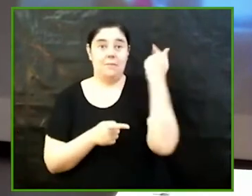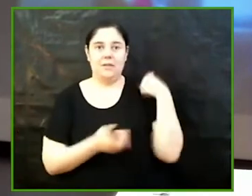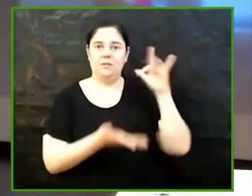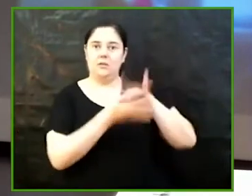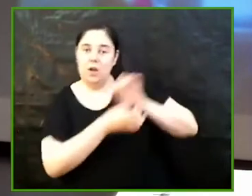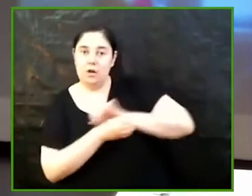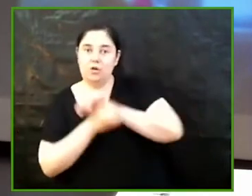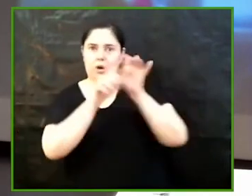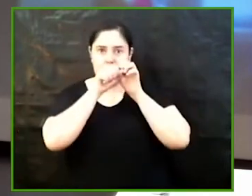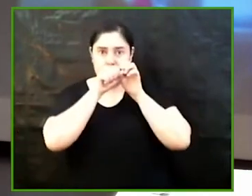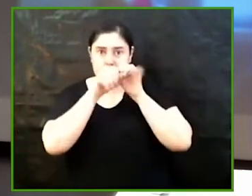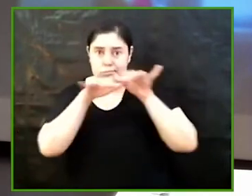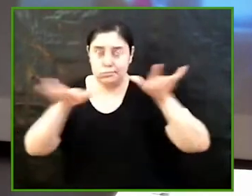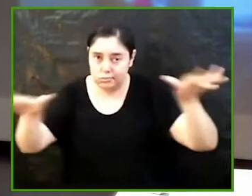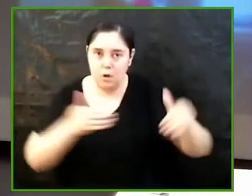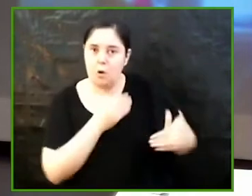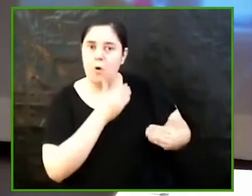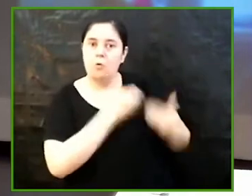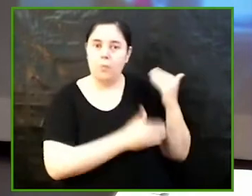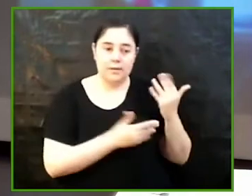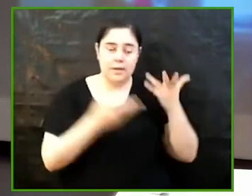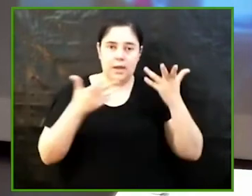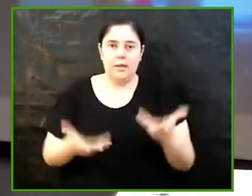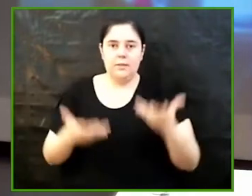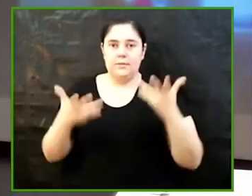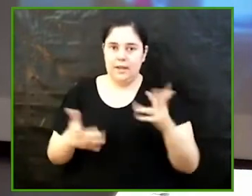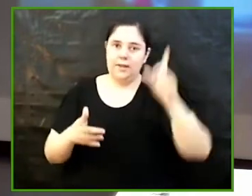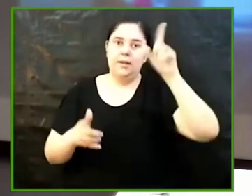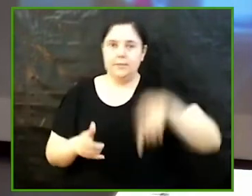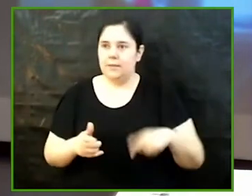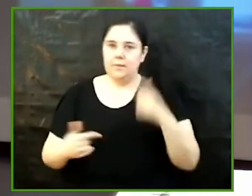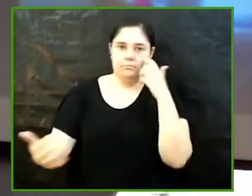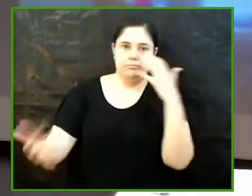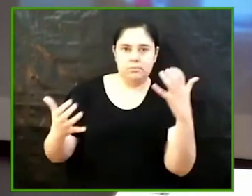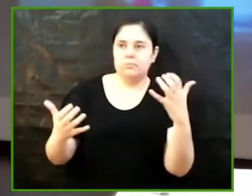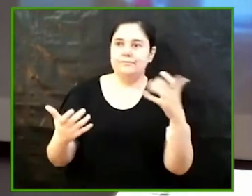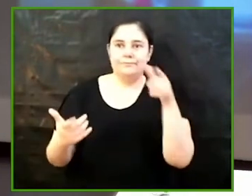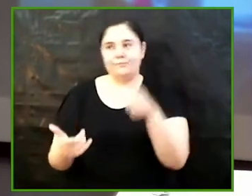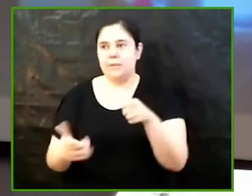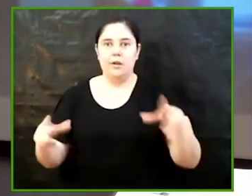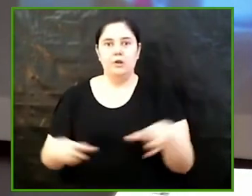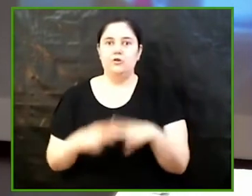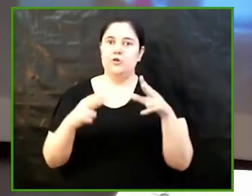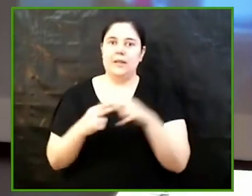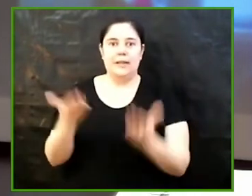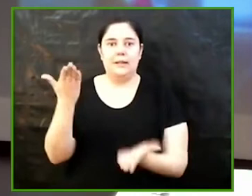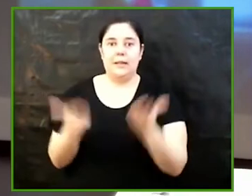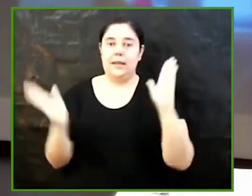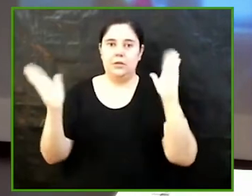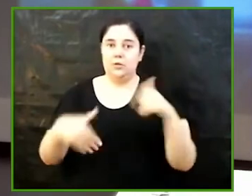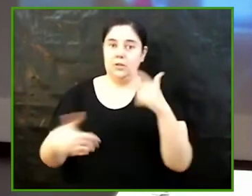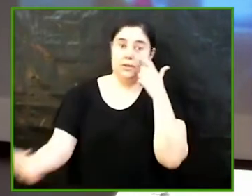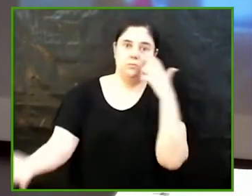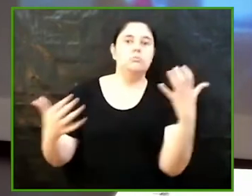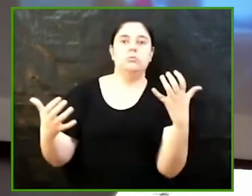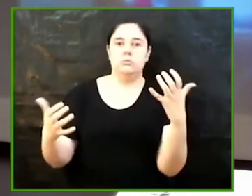i ha posat de manifest les injustícies que estructuren les nostres societats de manera més cruenta que mai